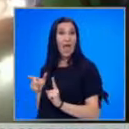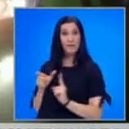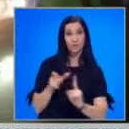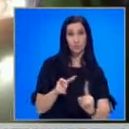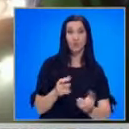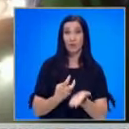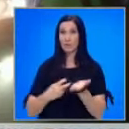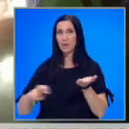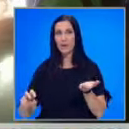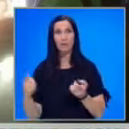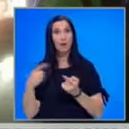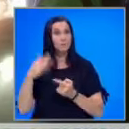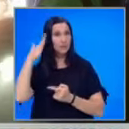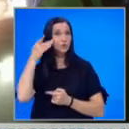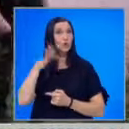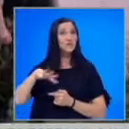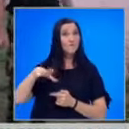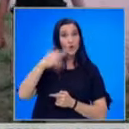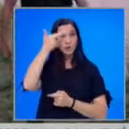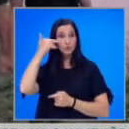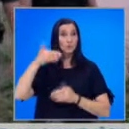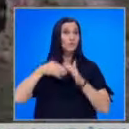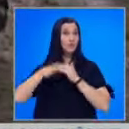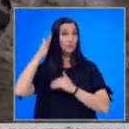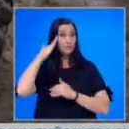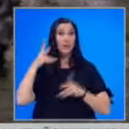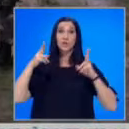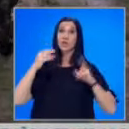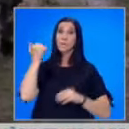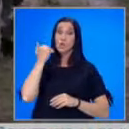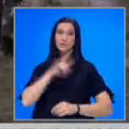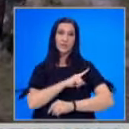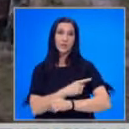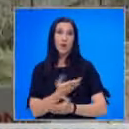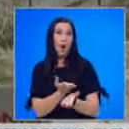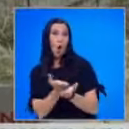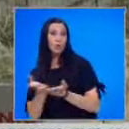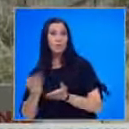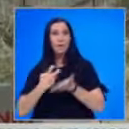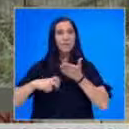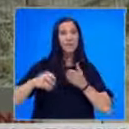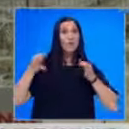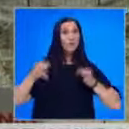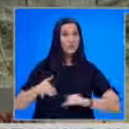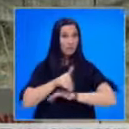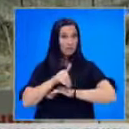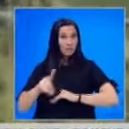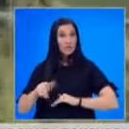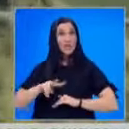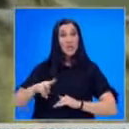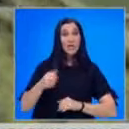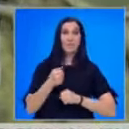На този фон Литовското вътрешно министерство разреши използване на сила за отклоняване на мигранти към официални гранични пунктове или към